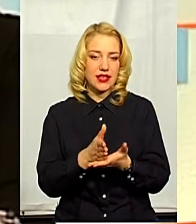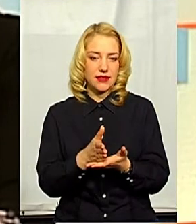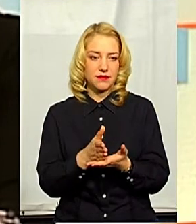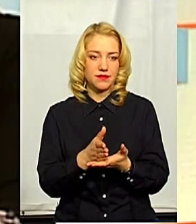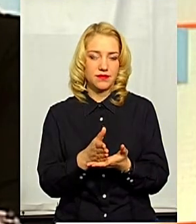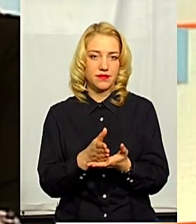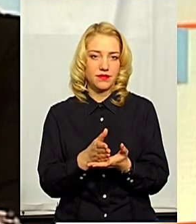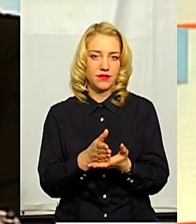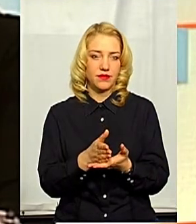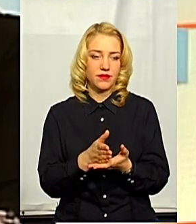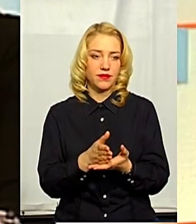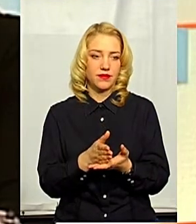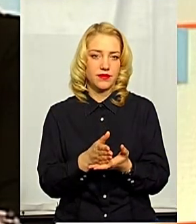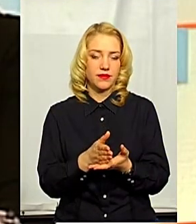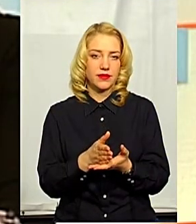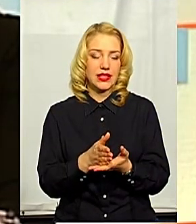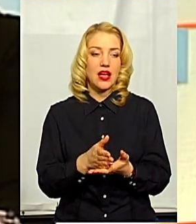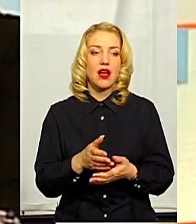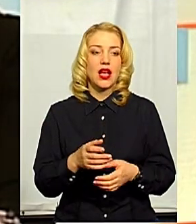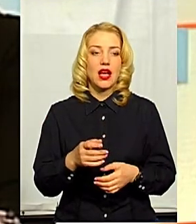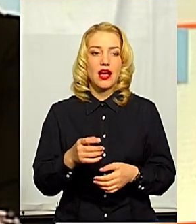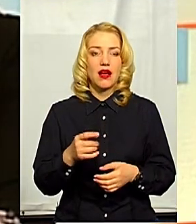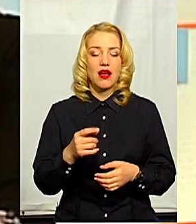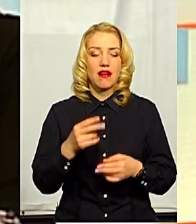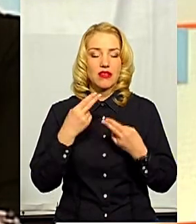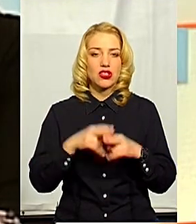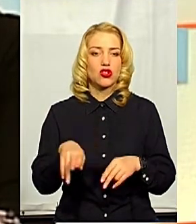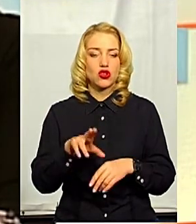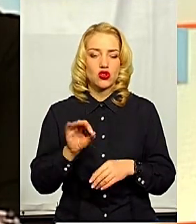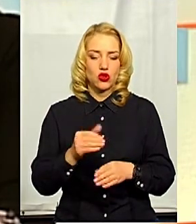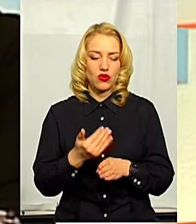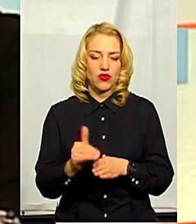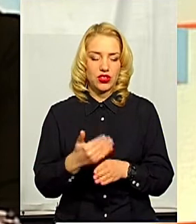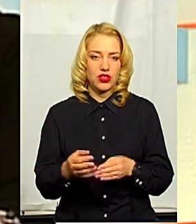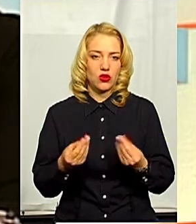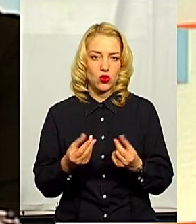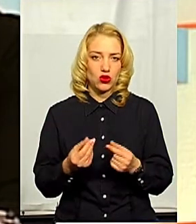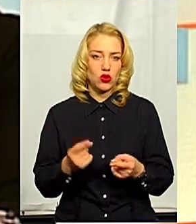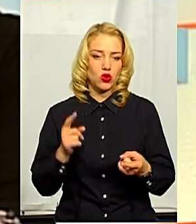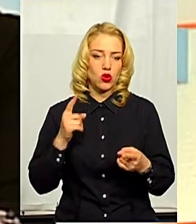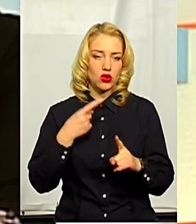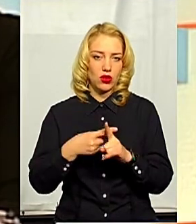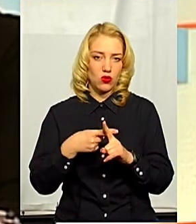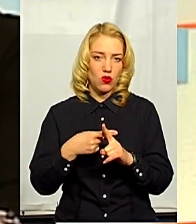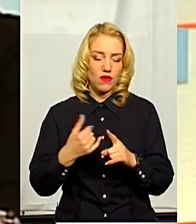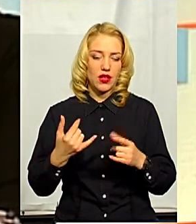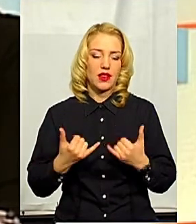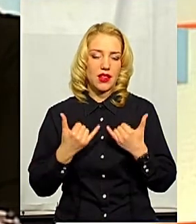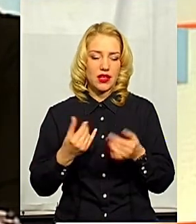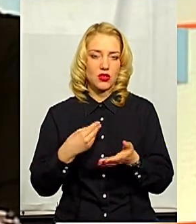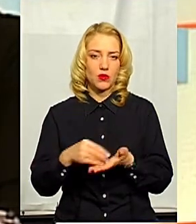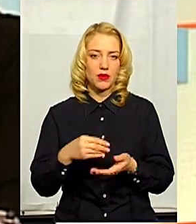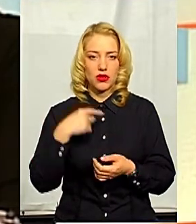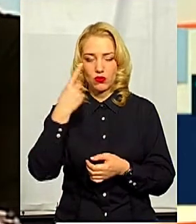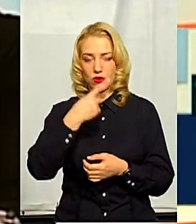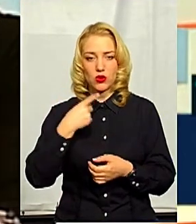такі інструкції щодо виділення коштів додаткових на закупівлю індивідуальних